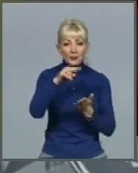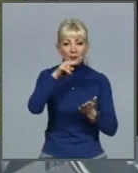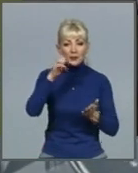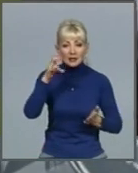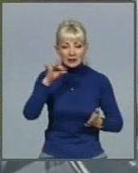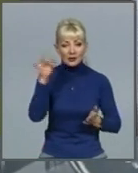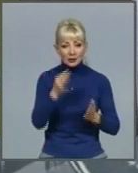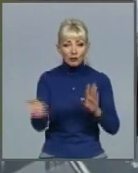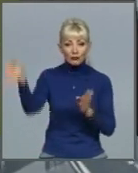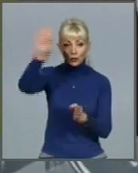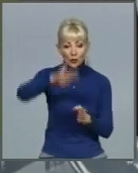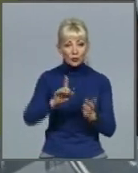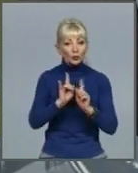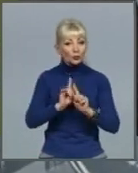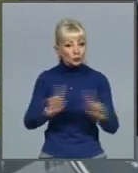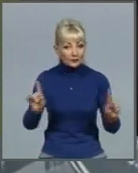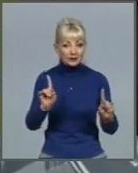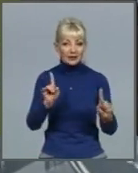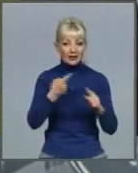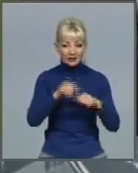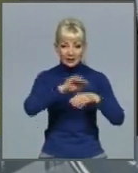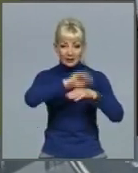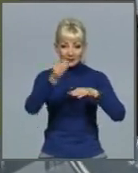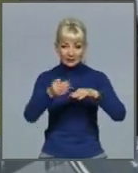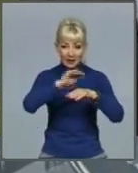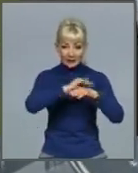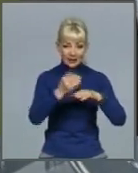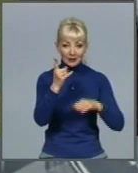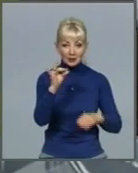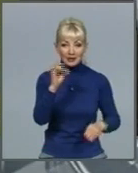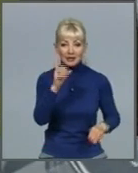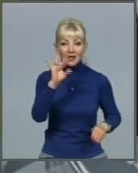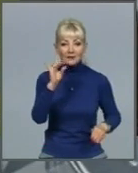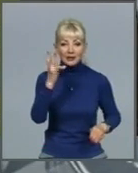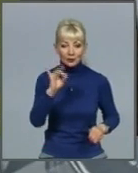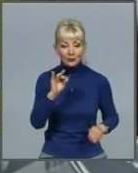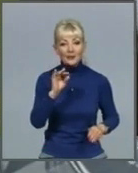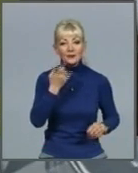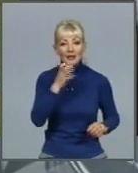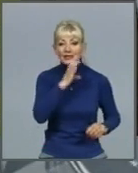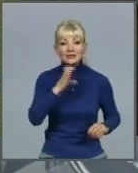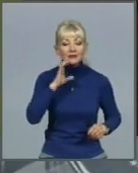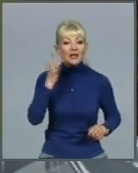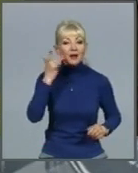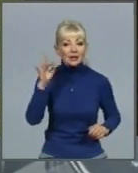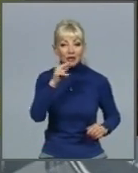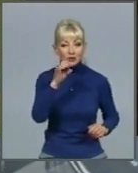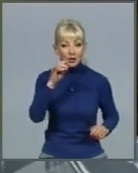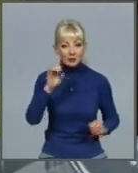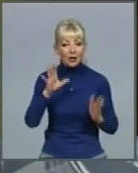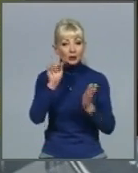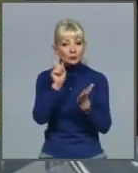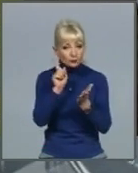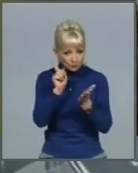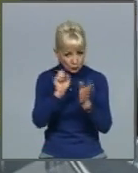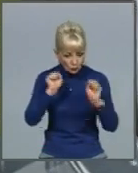речі пов'язані з панциром. Панцир однієї з видів північноамериканських коробчастих черепах здатен витримати вагу, що в 200 разів